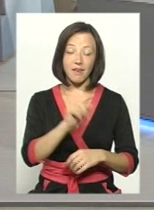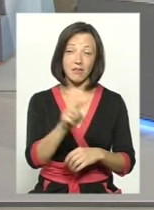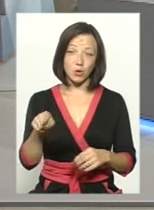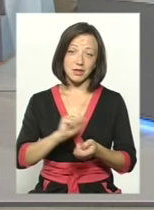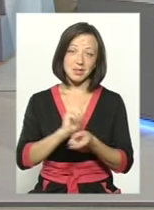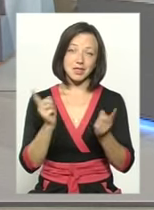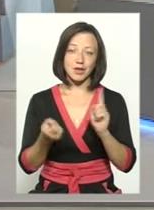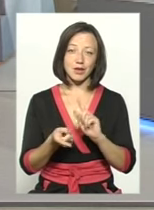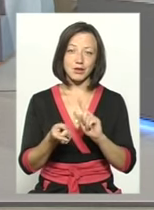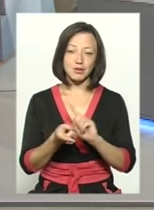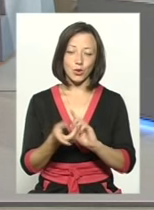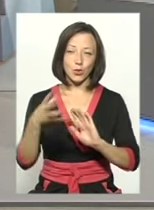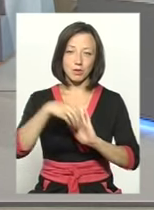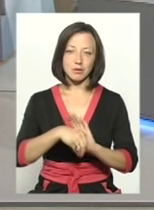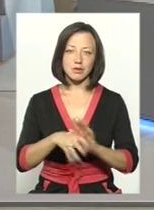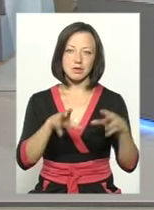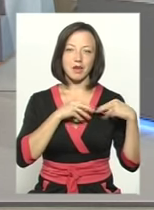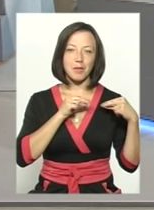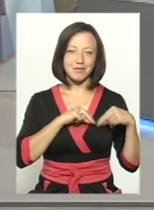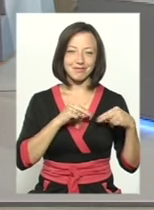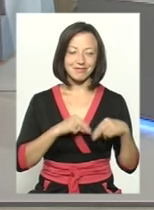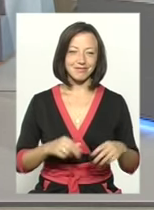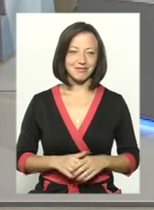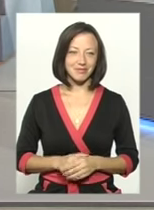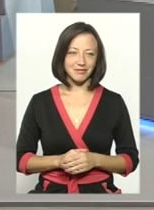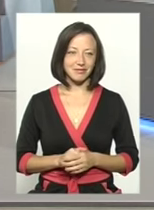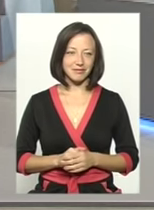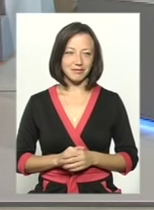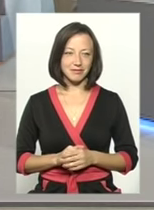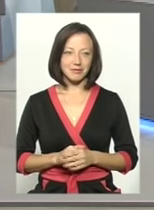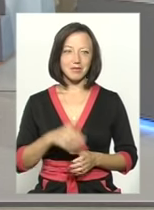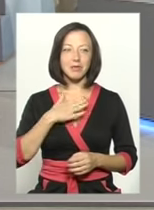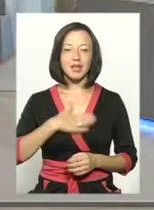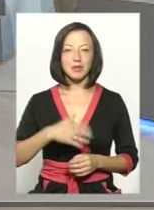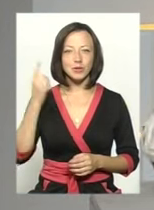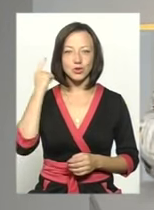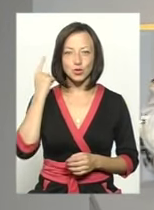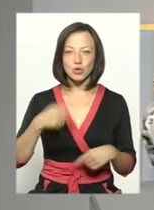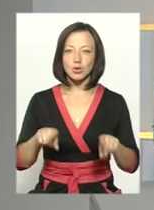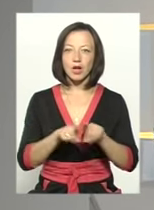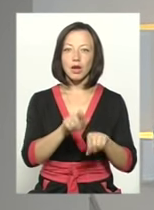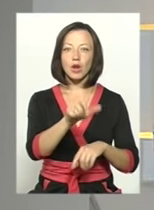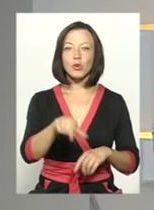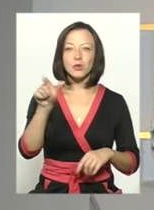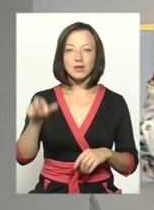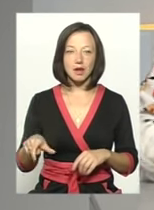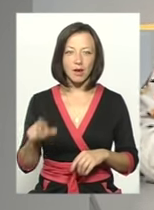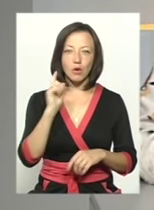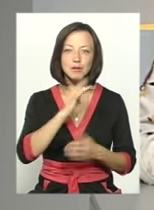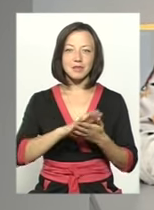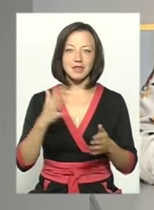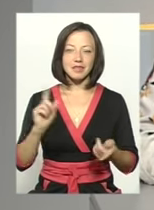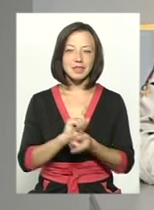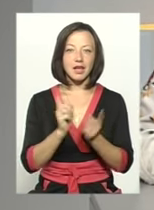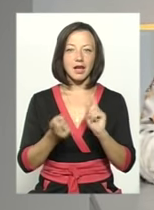стоять в наший ряд, і також в них загоряються очі. Приємно, що таких людей з очима якісь сяють, стає